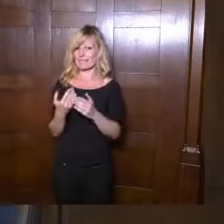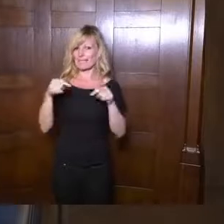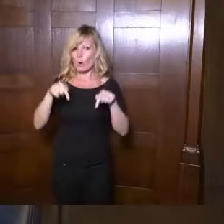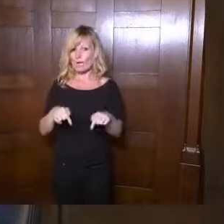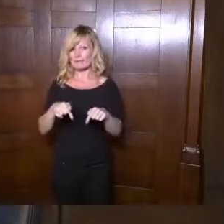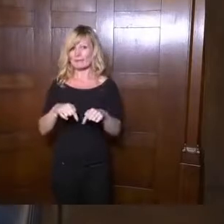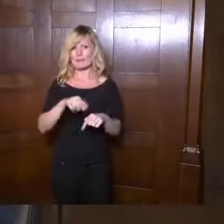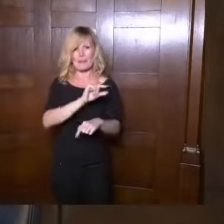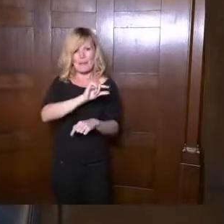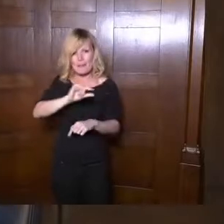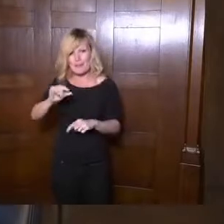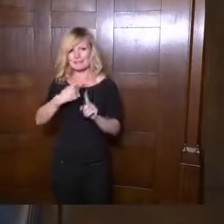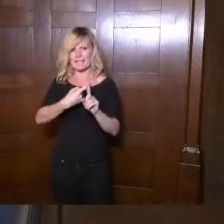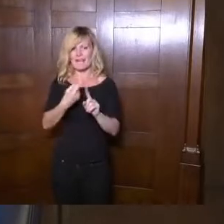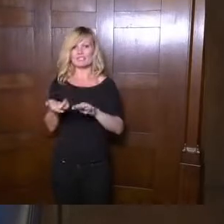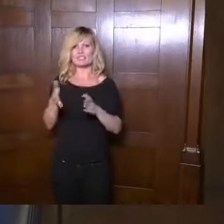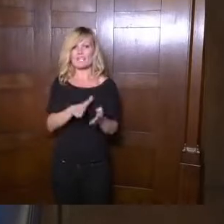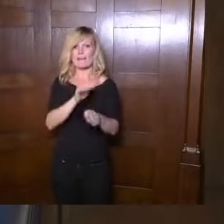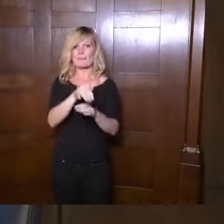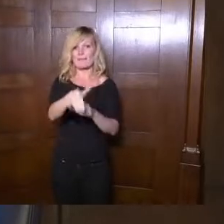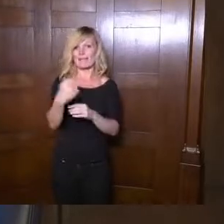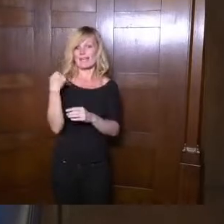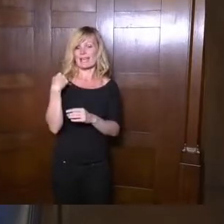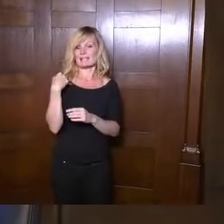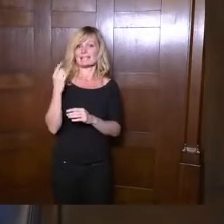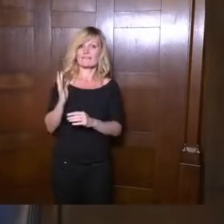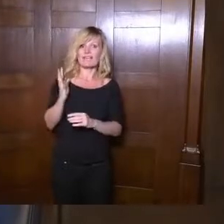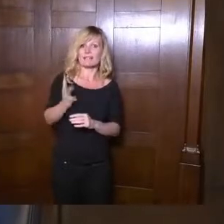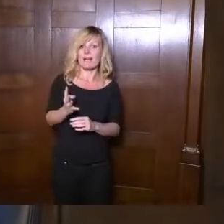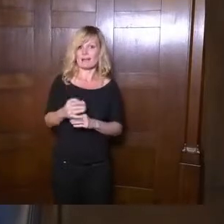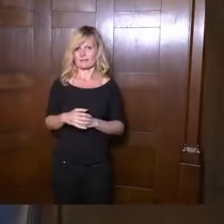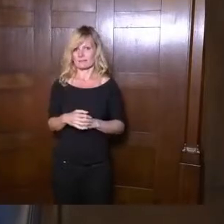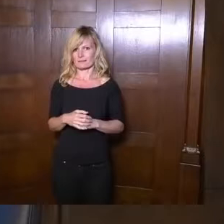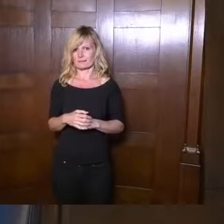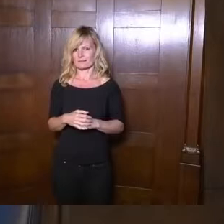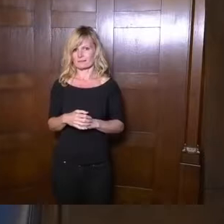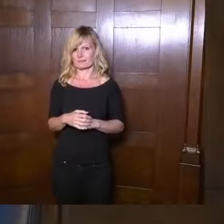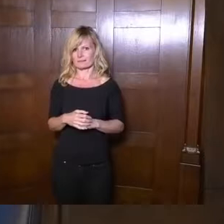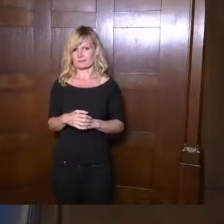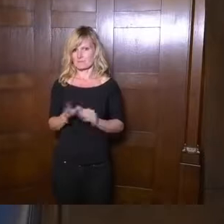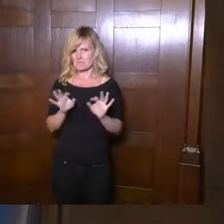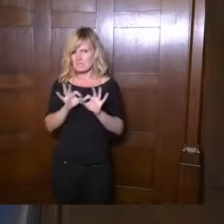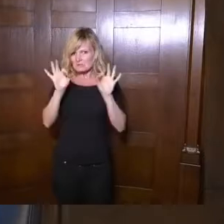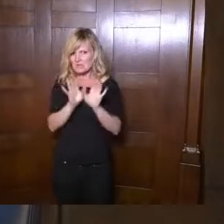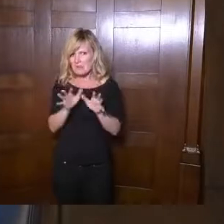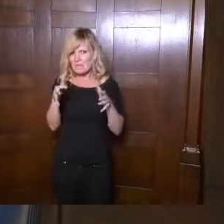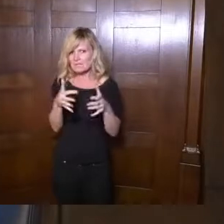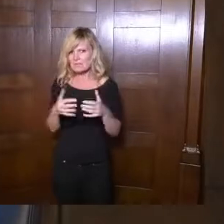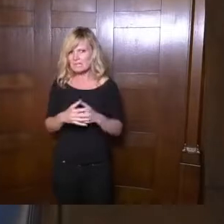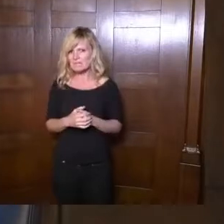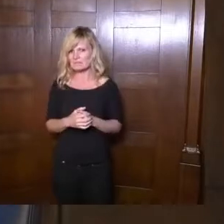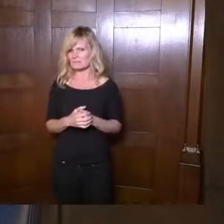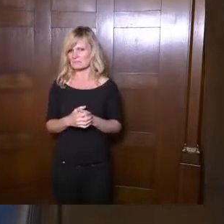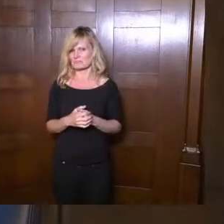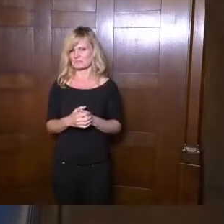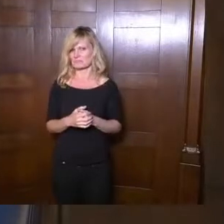niedrigsten Zahl der Sterbefälle der letzten vier Jahre. Das spricht nicht für eine besondere Pandemie. Des